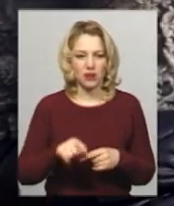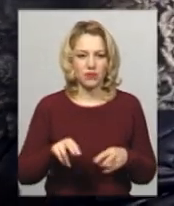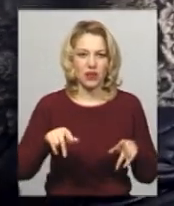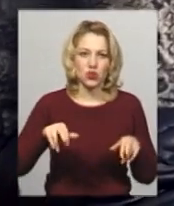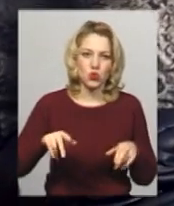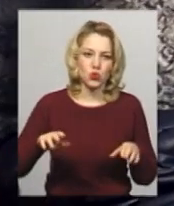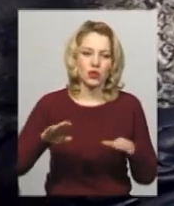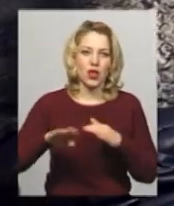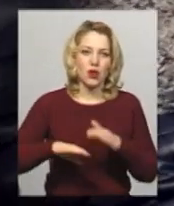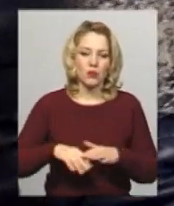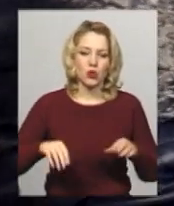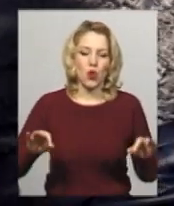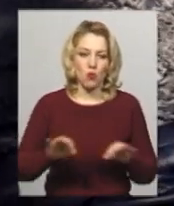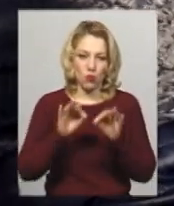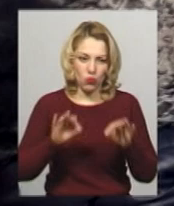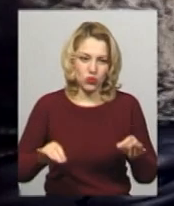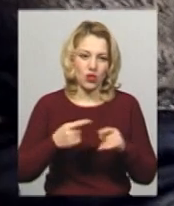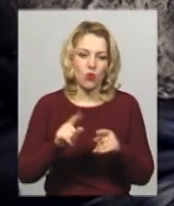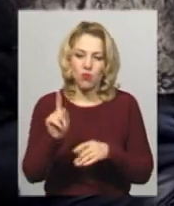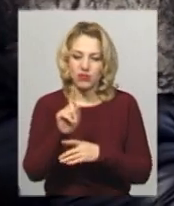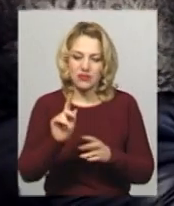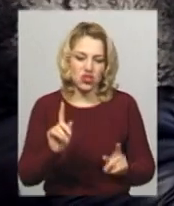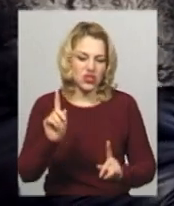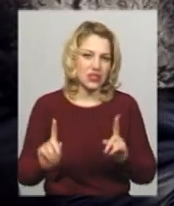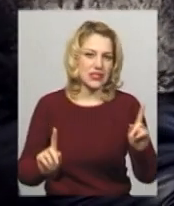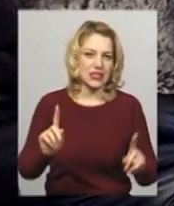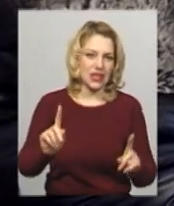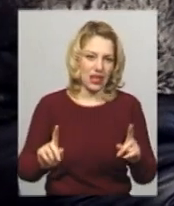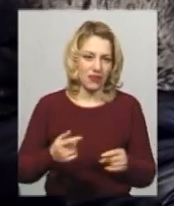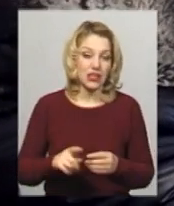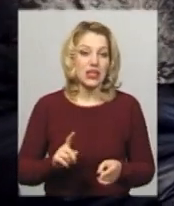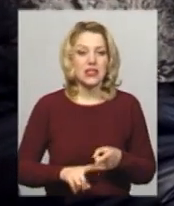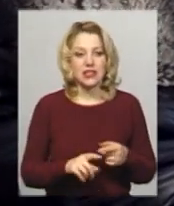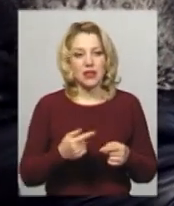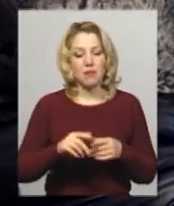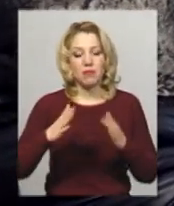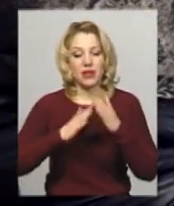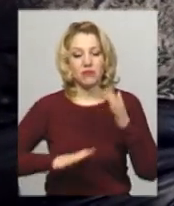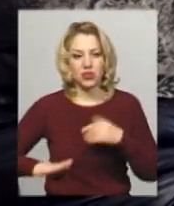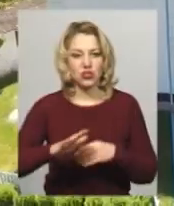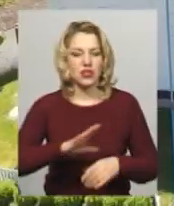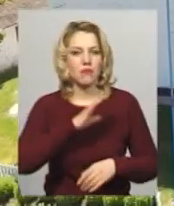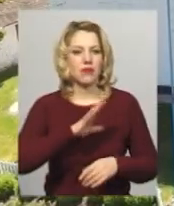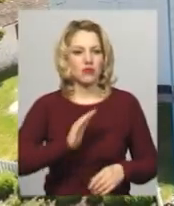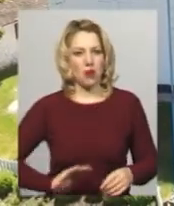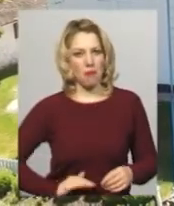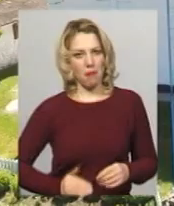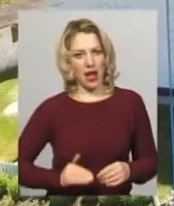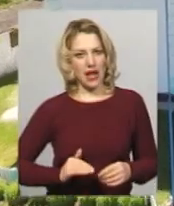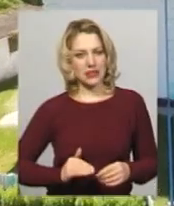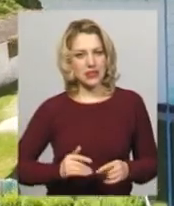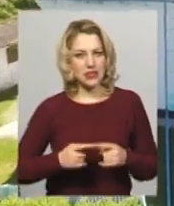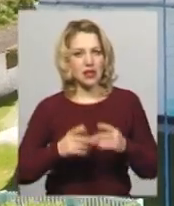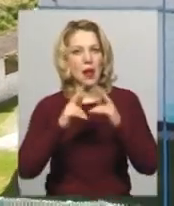Бачите, це підсвічник. Такі екскурсії учні готують для туристів у своїй школі, бо це приміщення колишнього панського маєтку. Ніна Ладишкіна, каже,